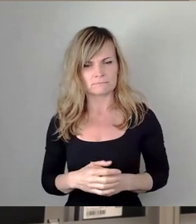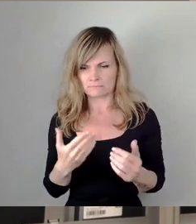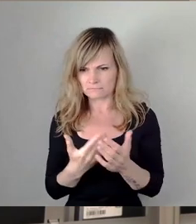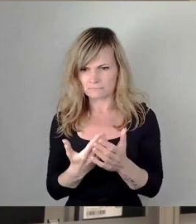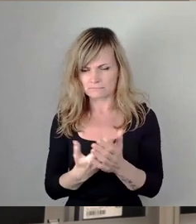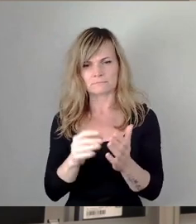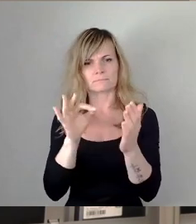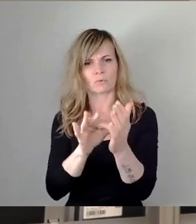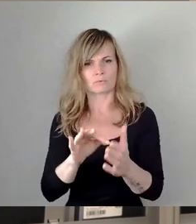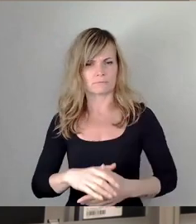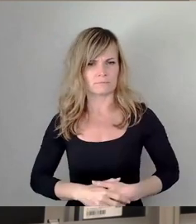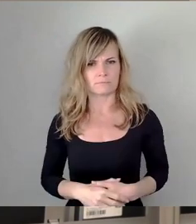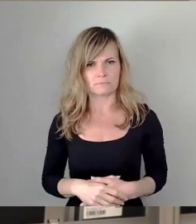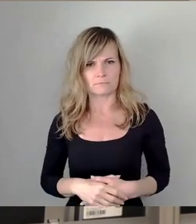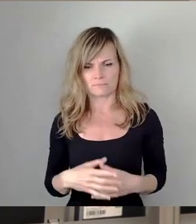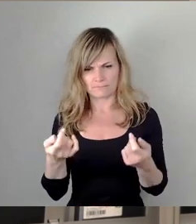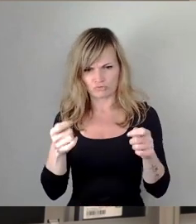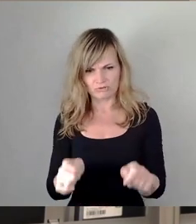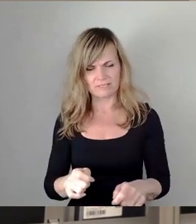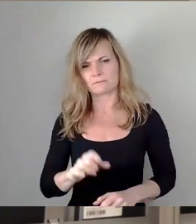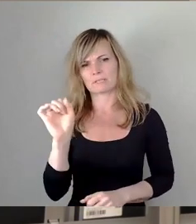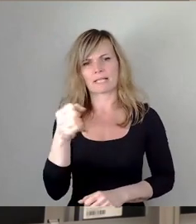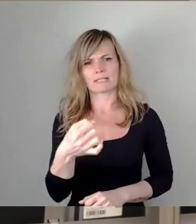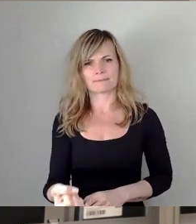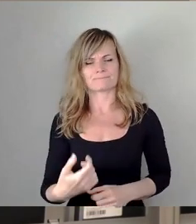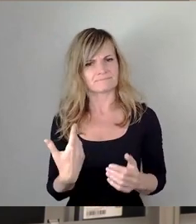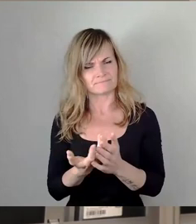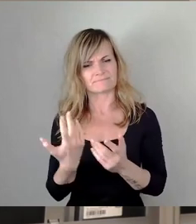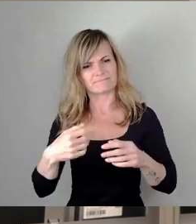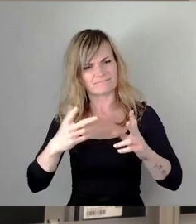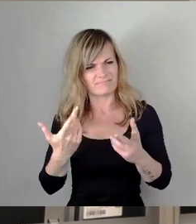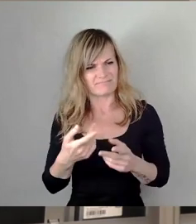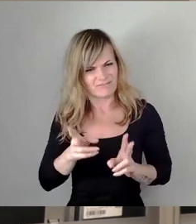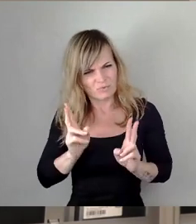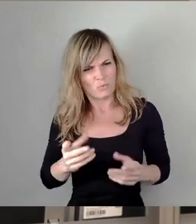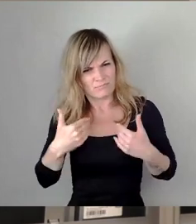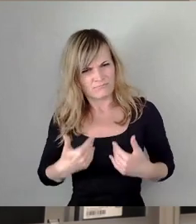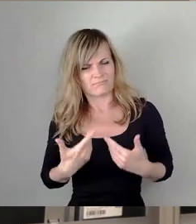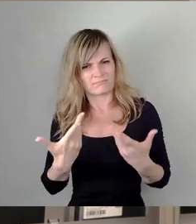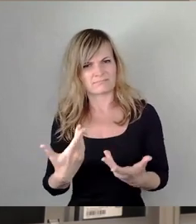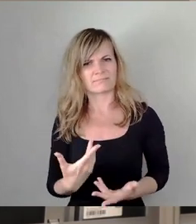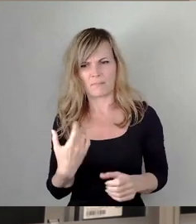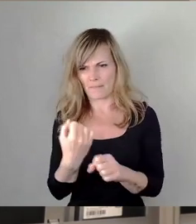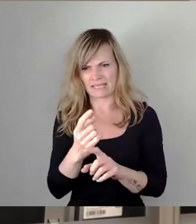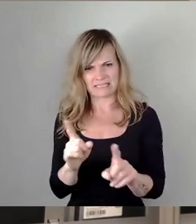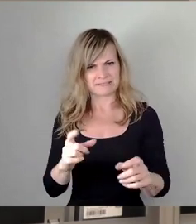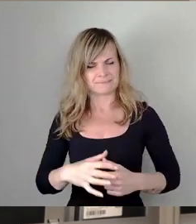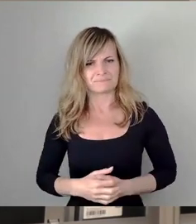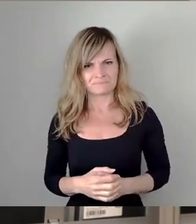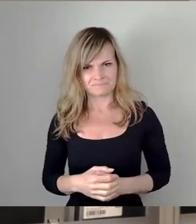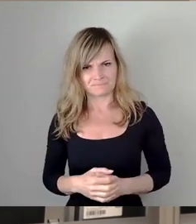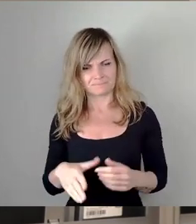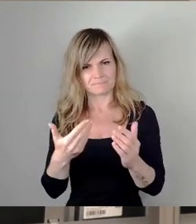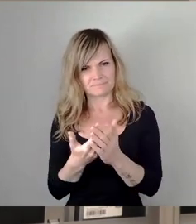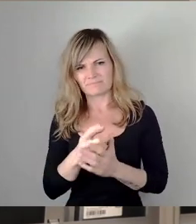den kann man nicht beschließen, sondern das ist eigentlich eine Ehrensache, dass man so etwas nicht macht. Und deswegen macht es jetzt auch